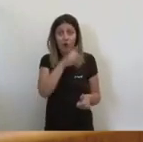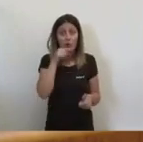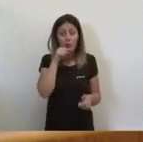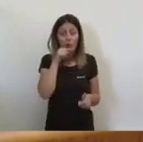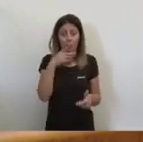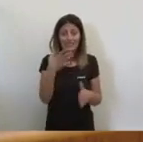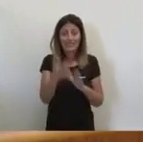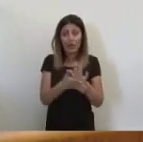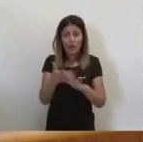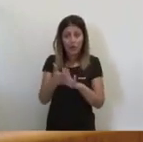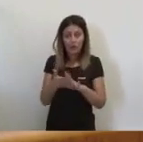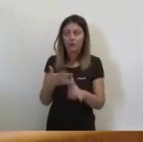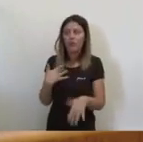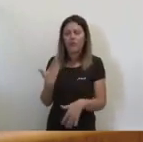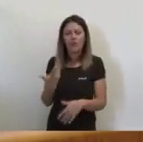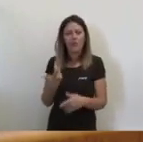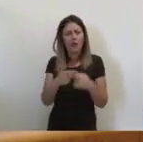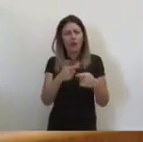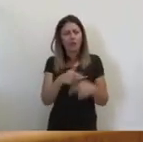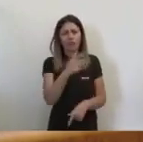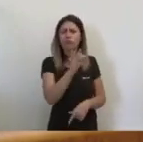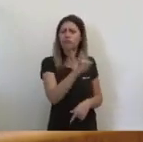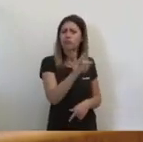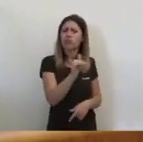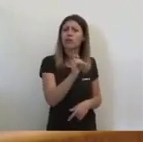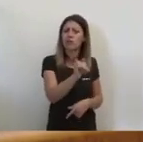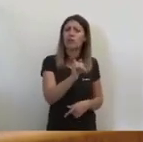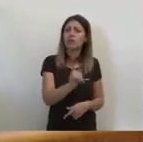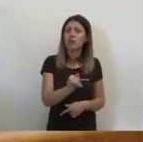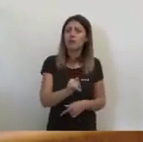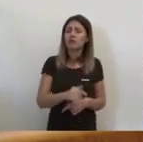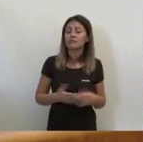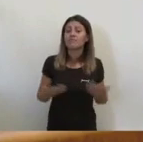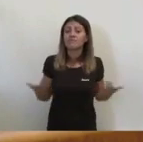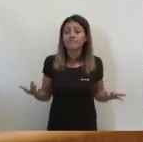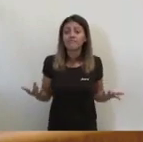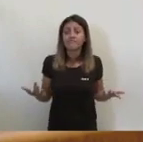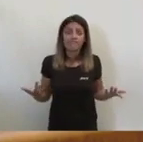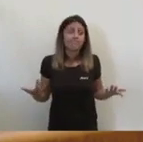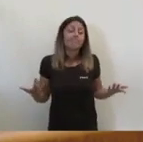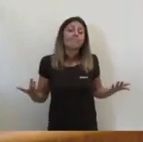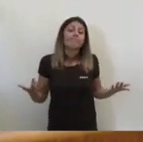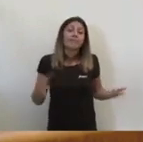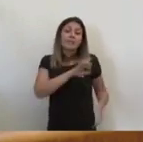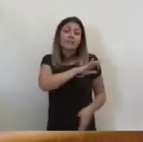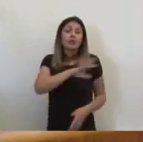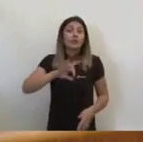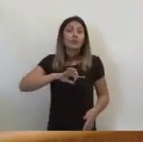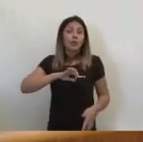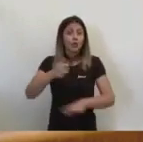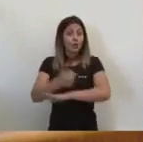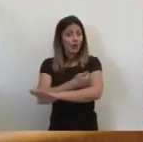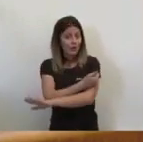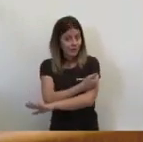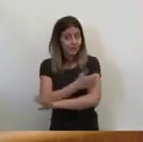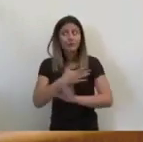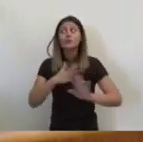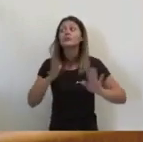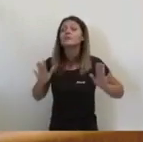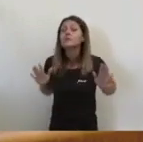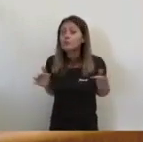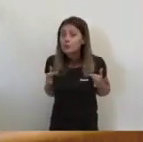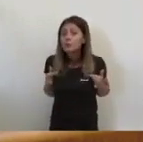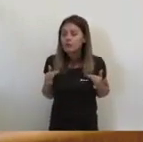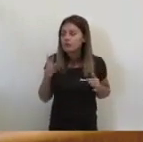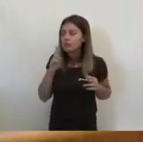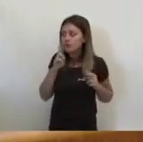ja tenia aspectes positius. Ja tenia aspectes positius. Senyor diputat de Ciudadanos, jo vostè, la